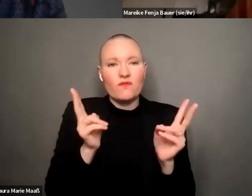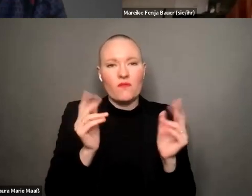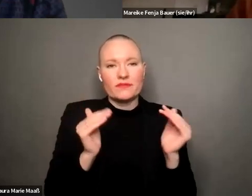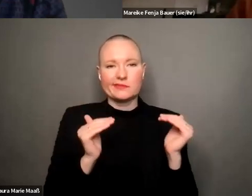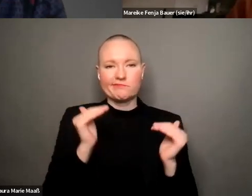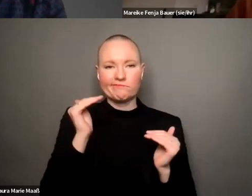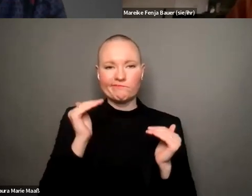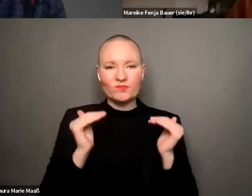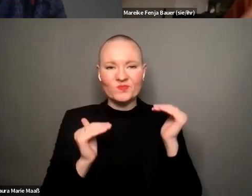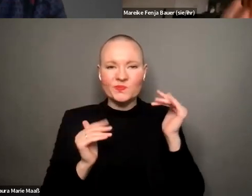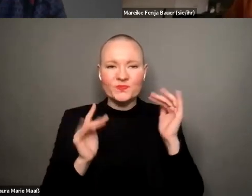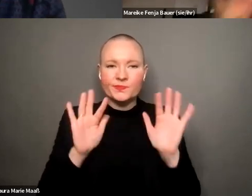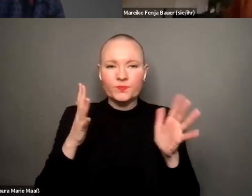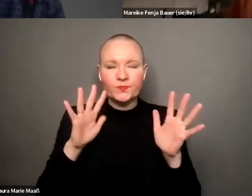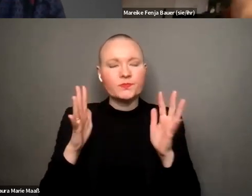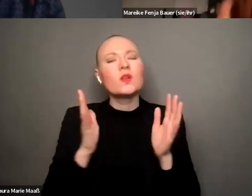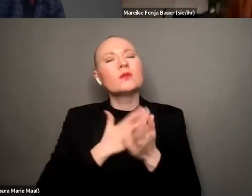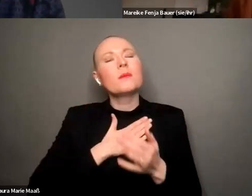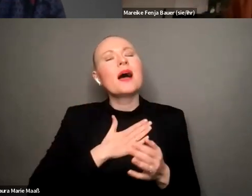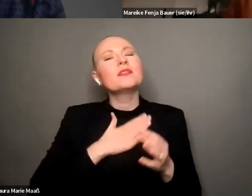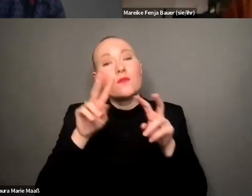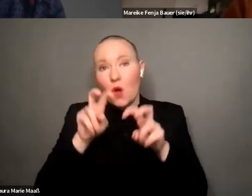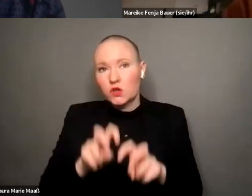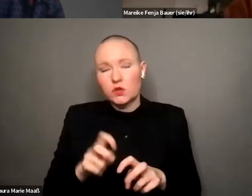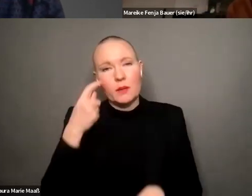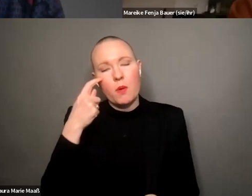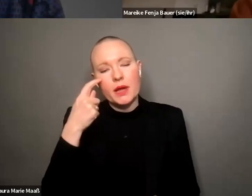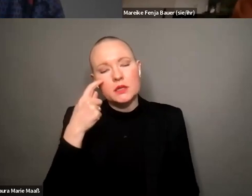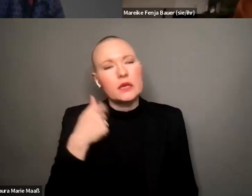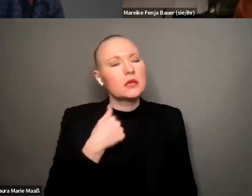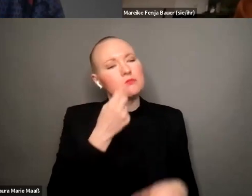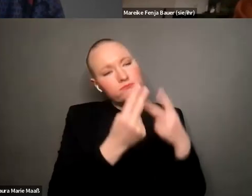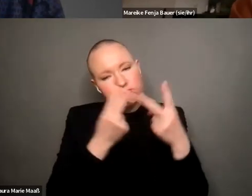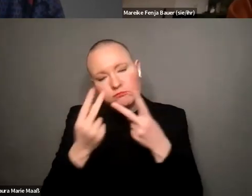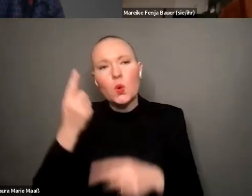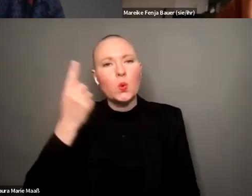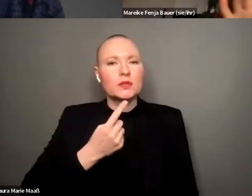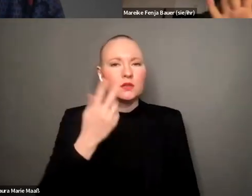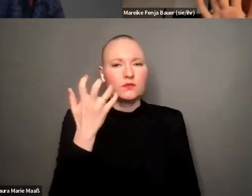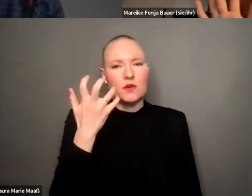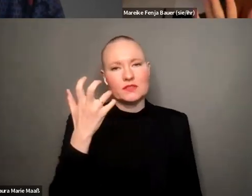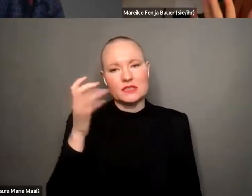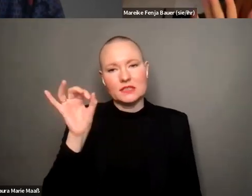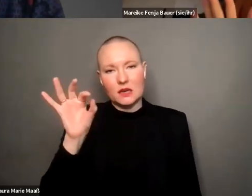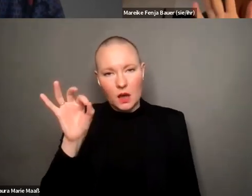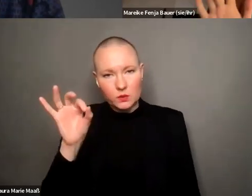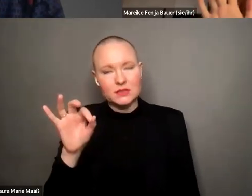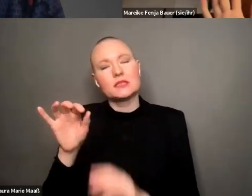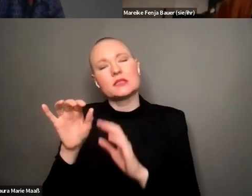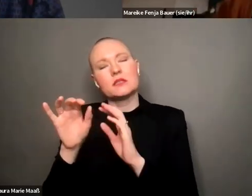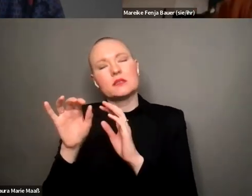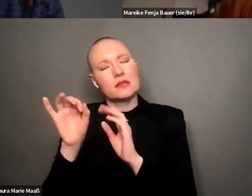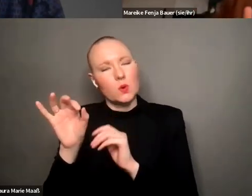in meiner erforschung mache eben also momentan monitore ich quasi so 150 accounts auf tik tok und 150 accounts auf